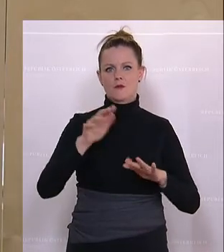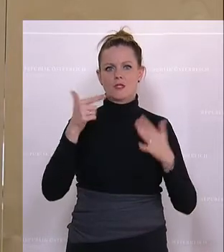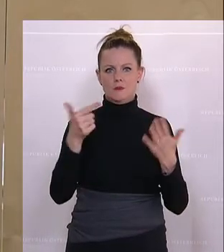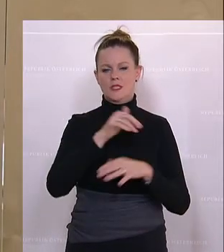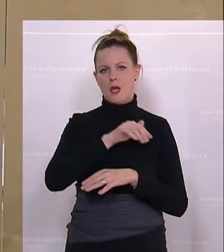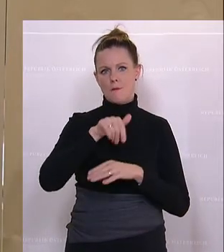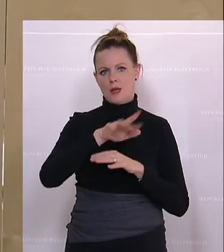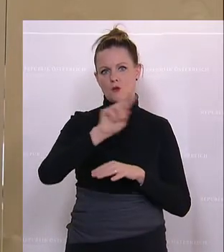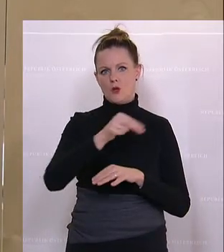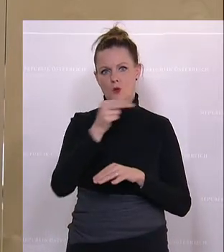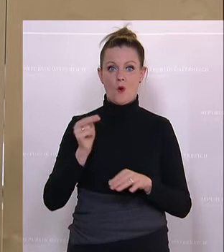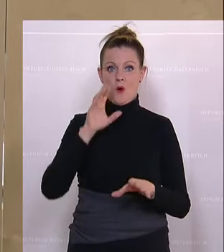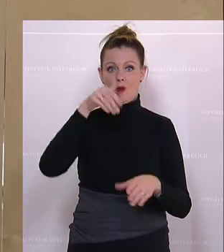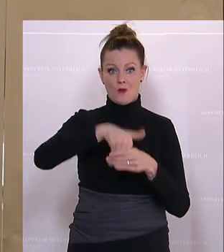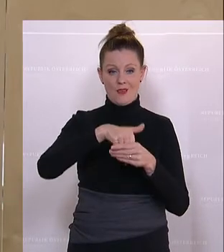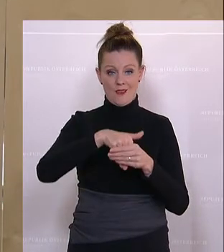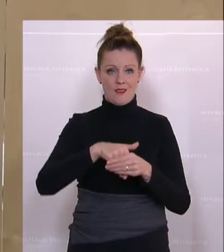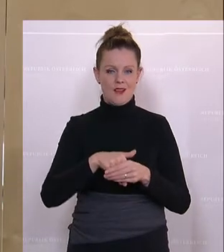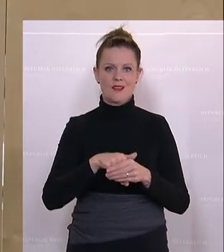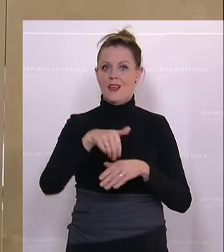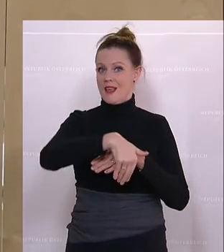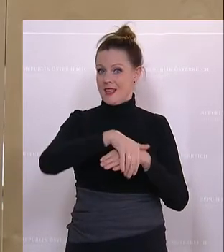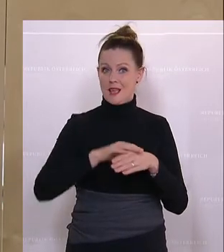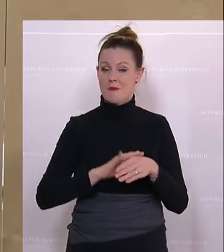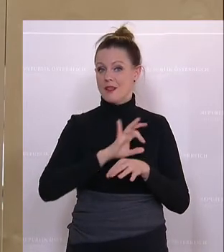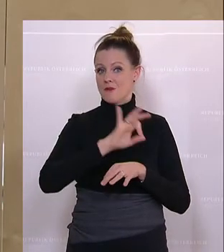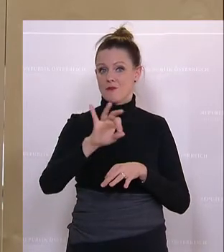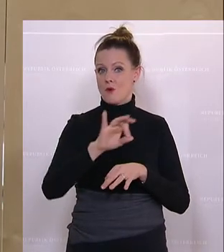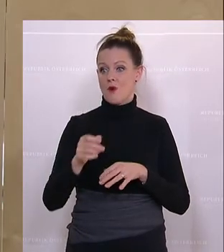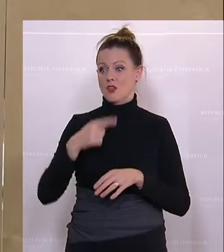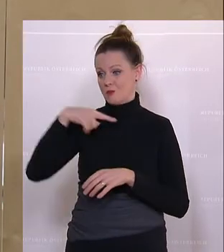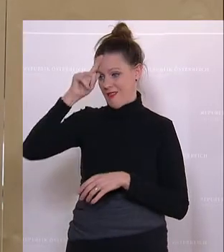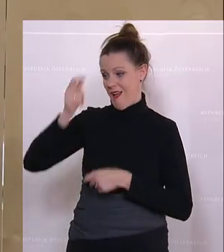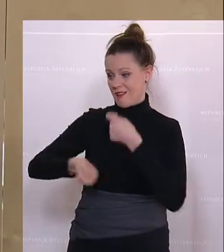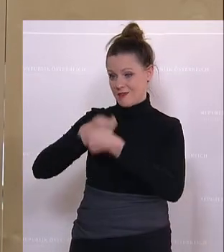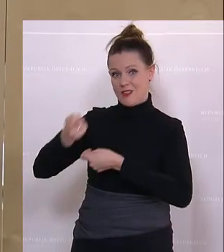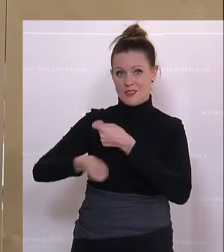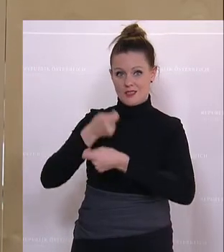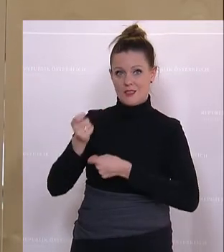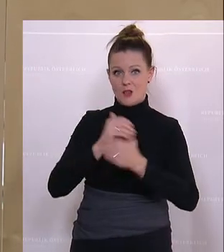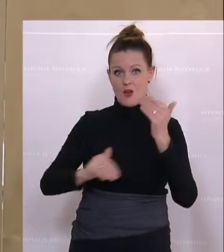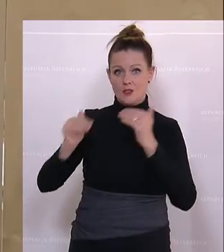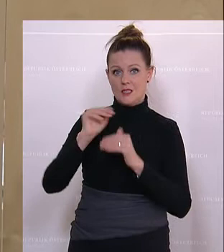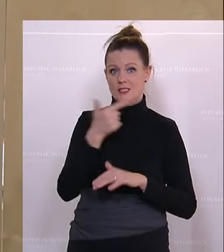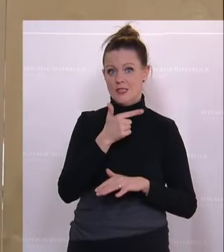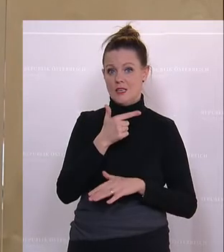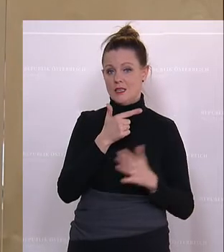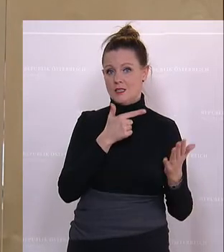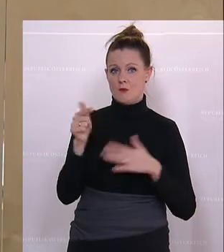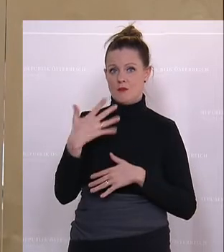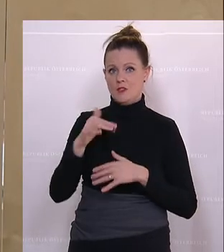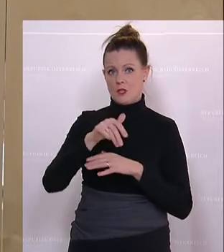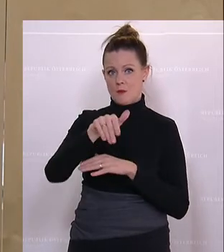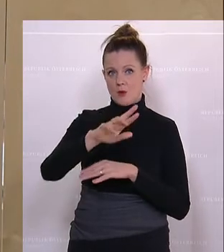beinhaltet. Die Gemeinden sind auch für die Spitalsfinanzierung zuständig. Hier den Ausgleich von 750 Millionen Euro